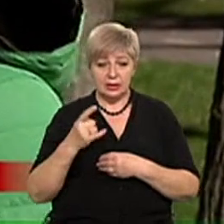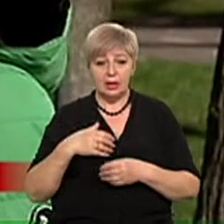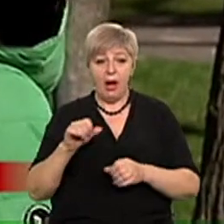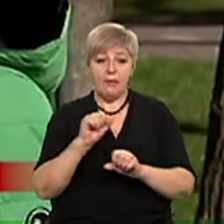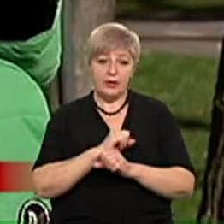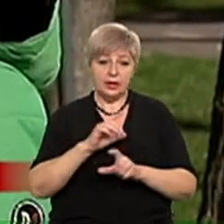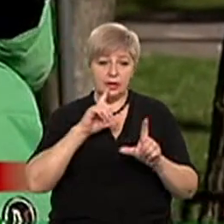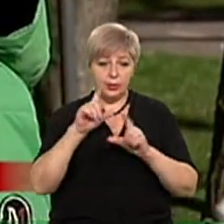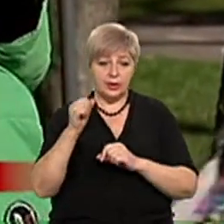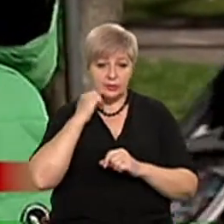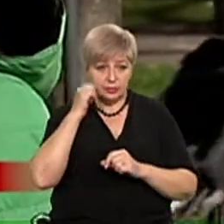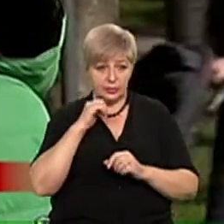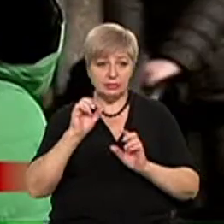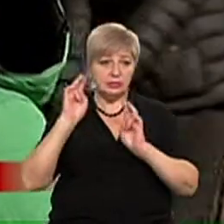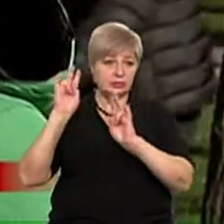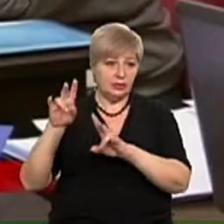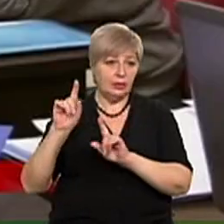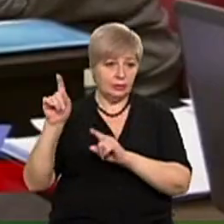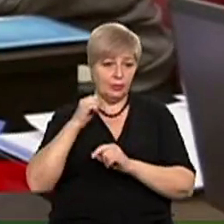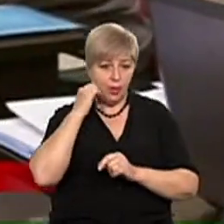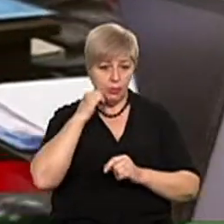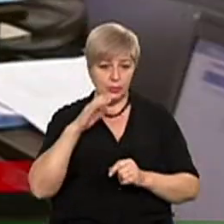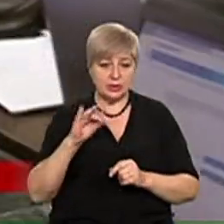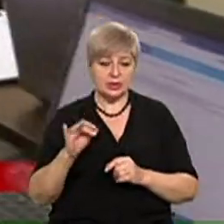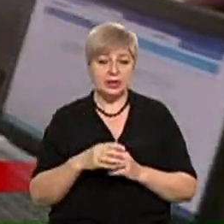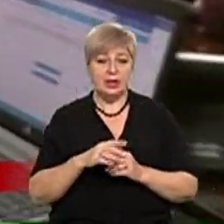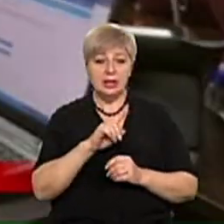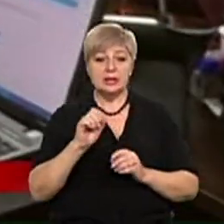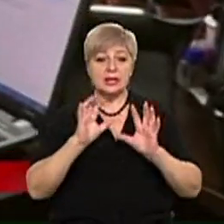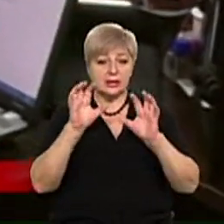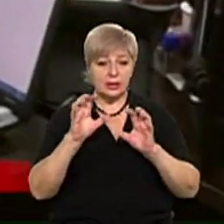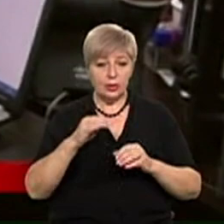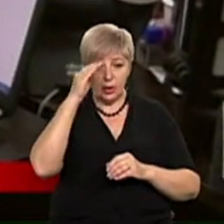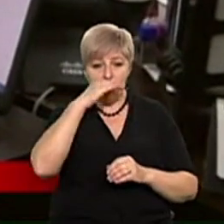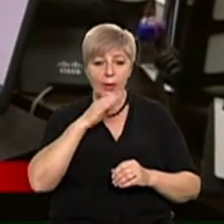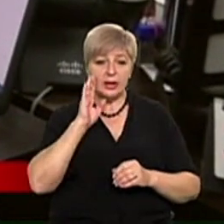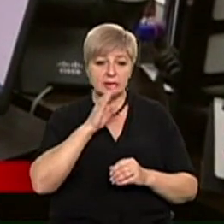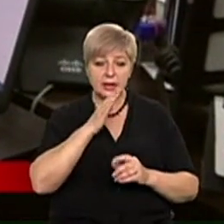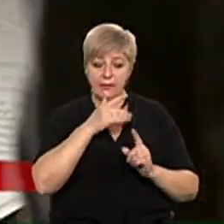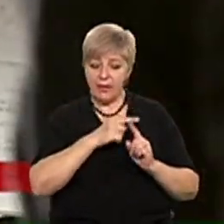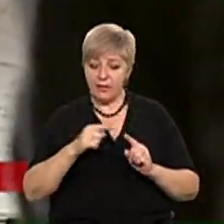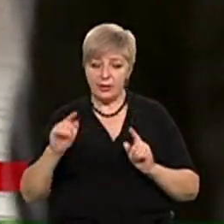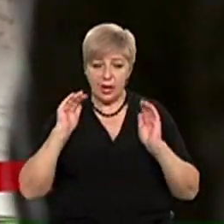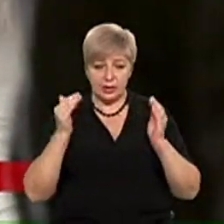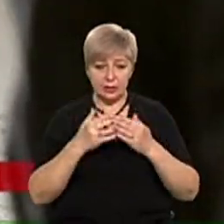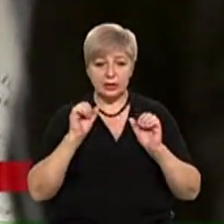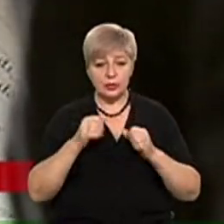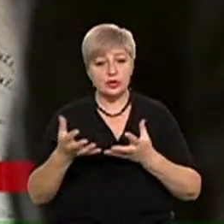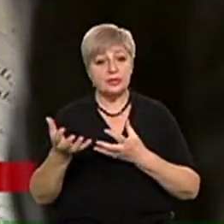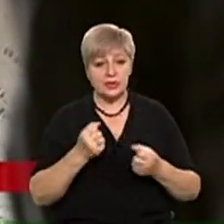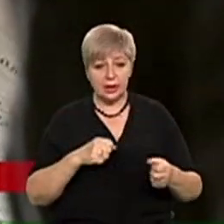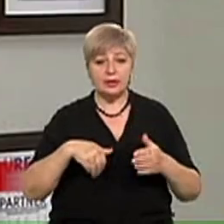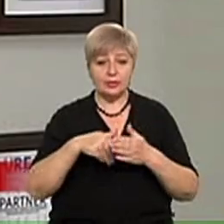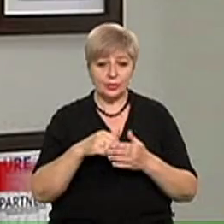бабусі, будемо на канікулах у бабусі. За законом, батьки на час карантину мають право взяти відпустку, але за